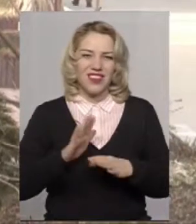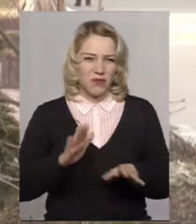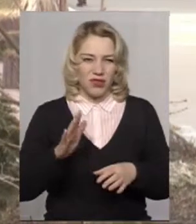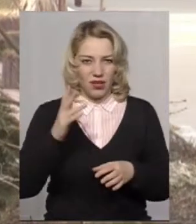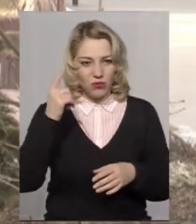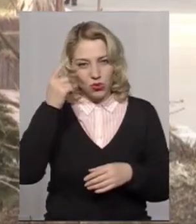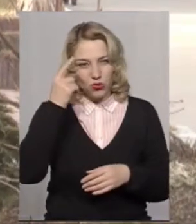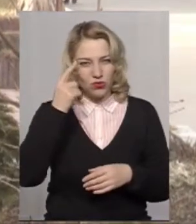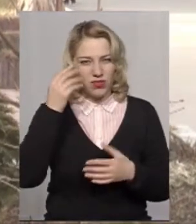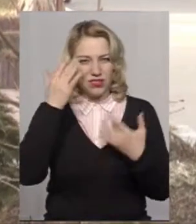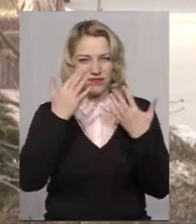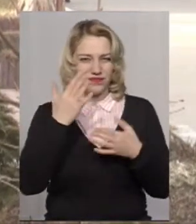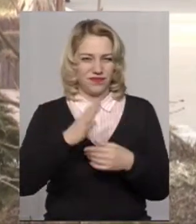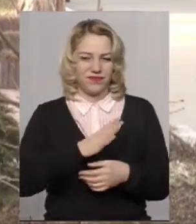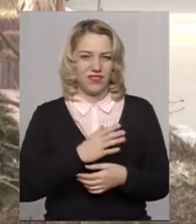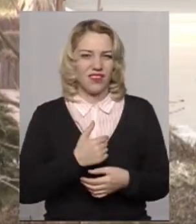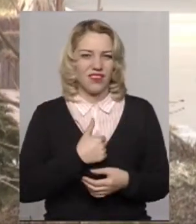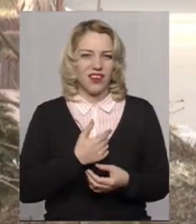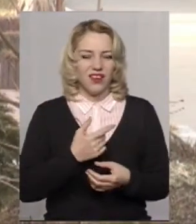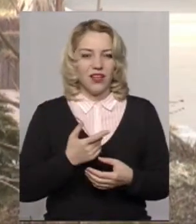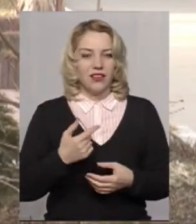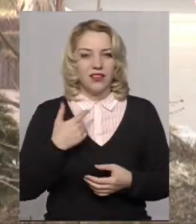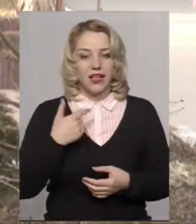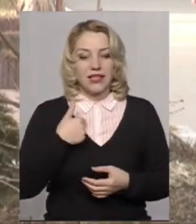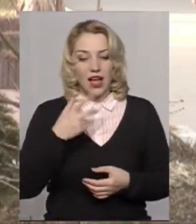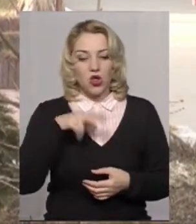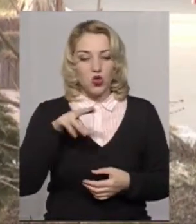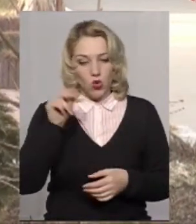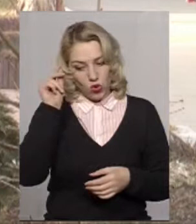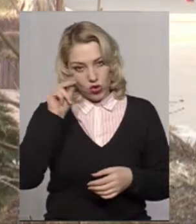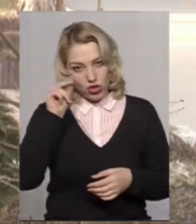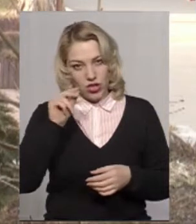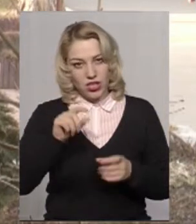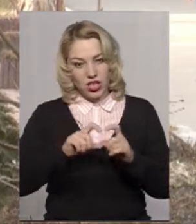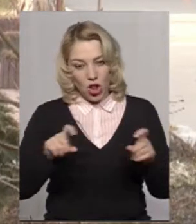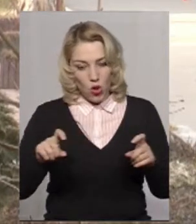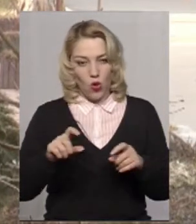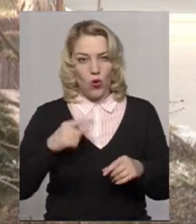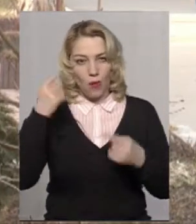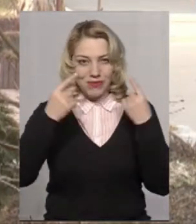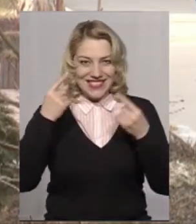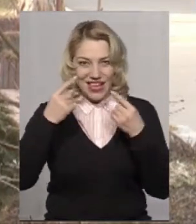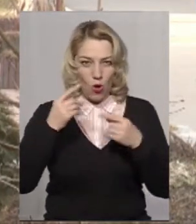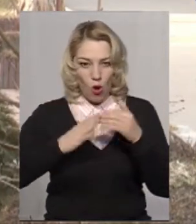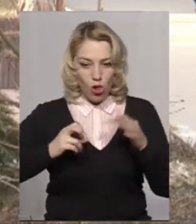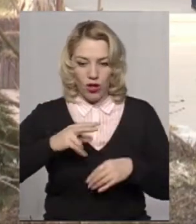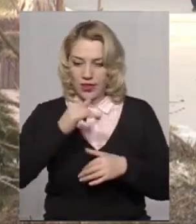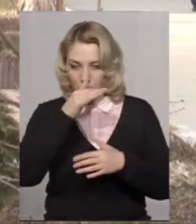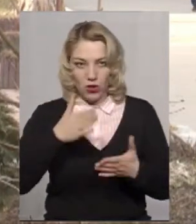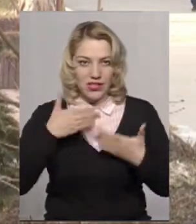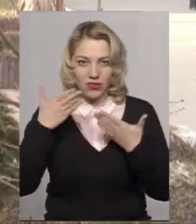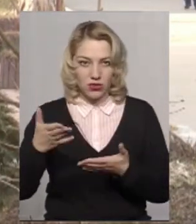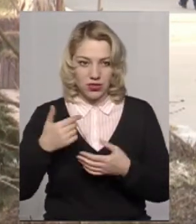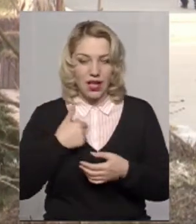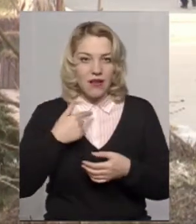в голову закрадалися. Я до шкільного психолога не могла звернутися, тому що у нас, ну, я не була, впевнена, в його